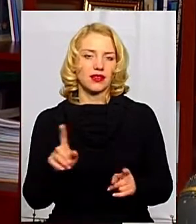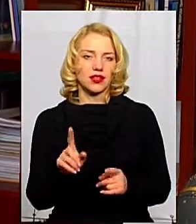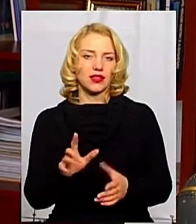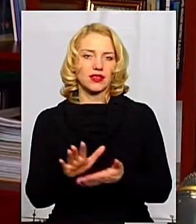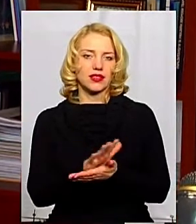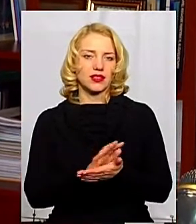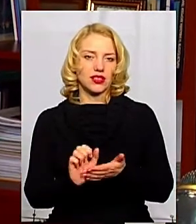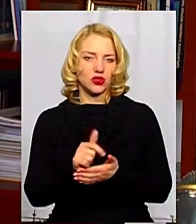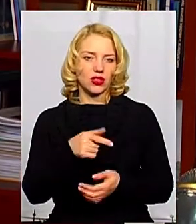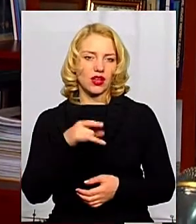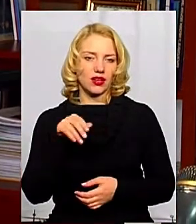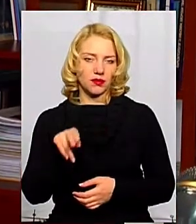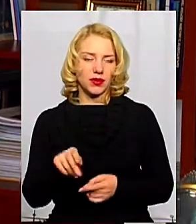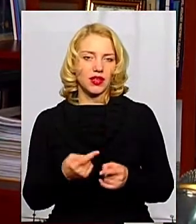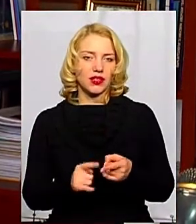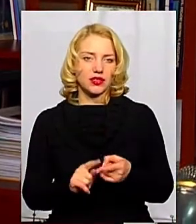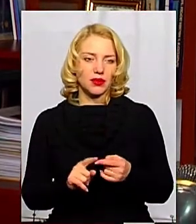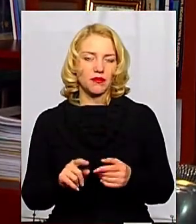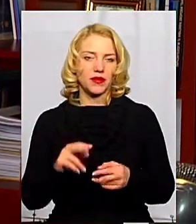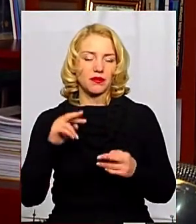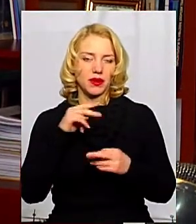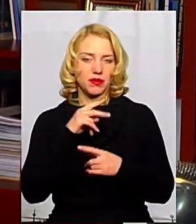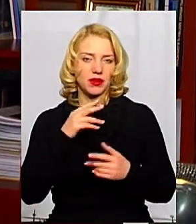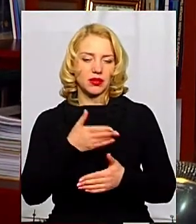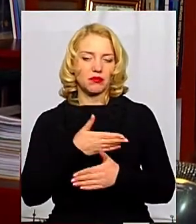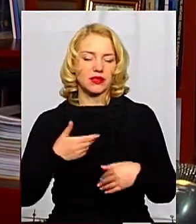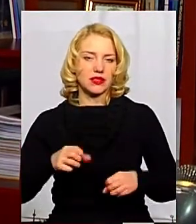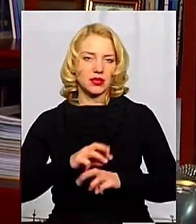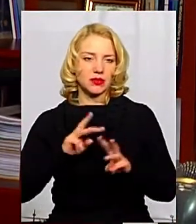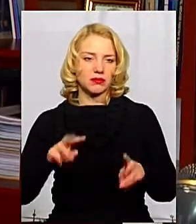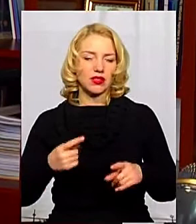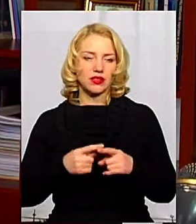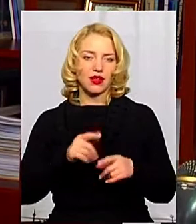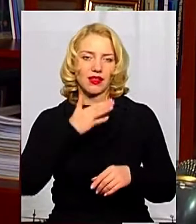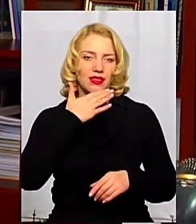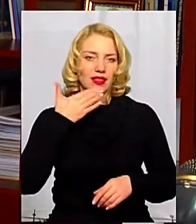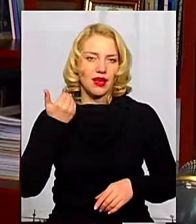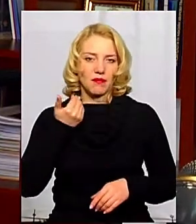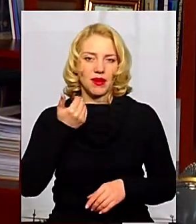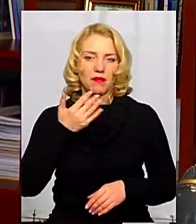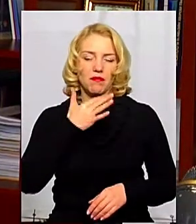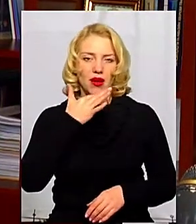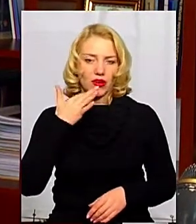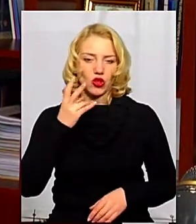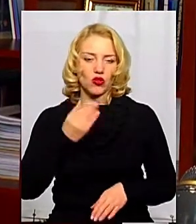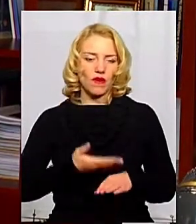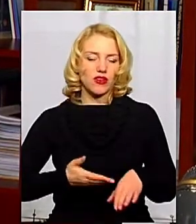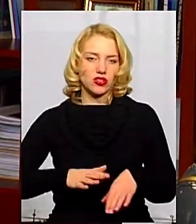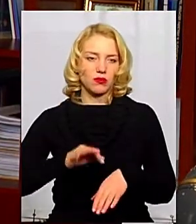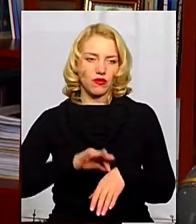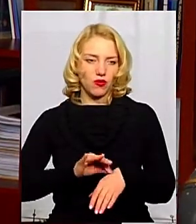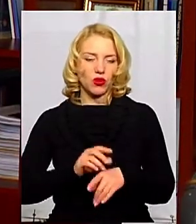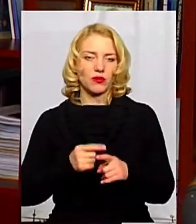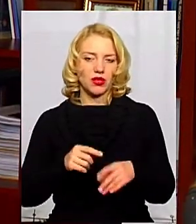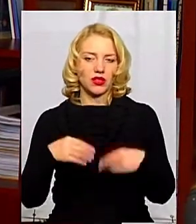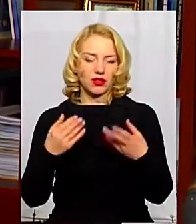грипу. Цими препаратами ми забезпечені, їх не так багато, але ми їх важким хворим, ми надаємо